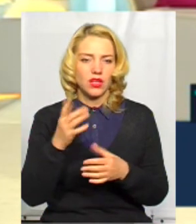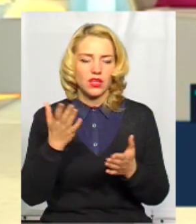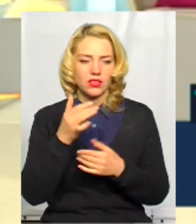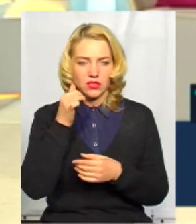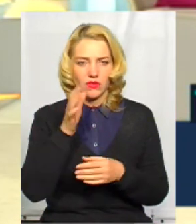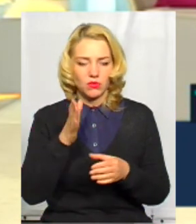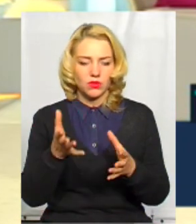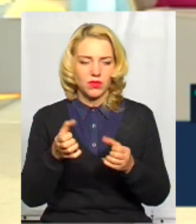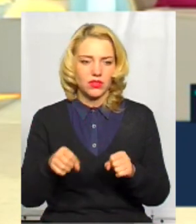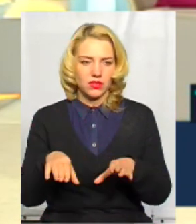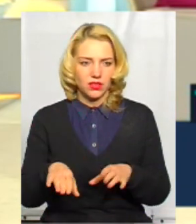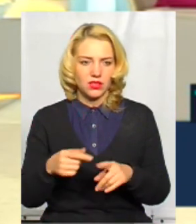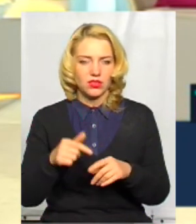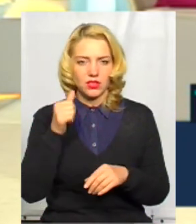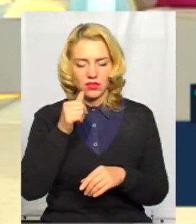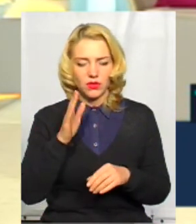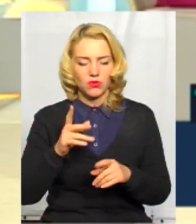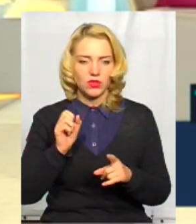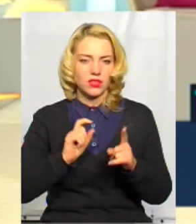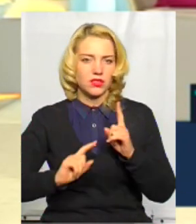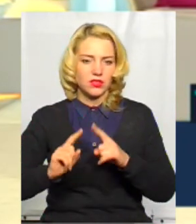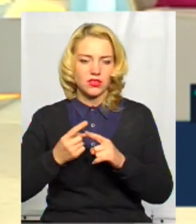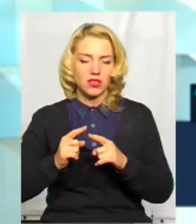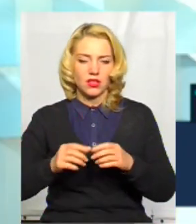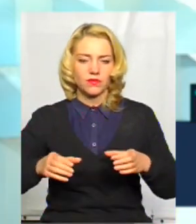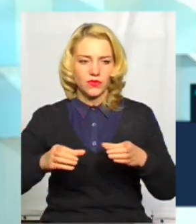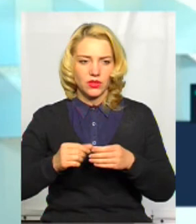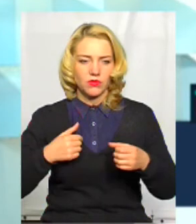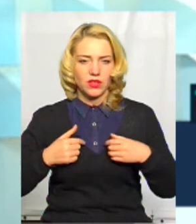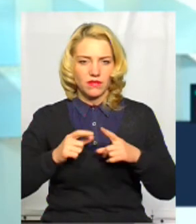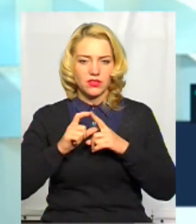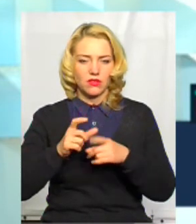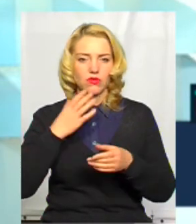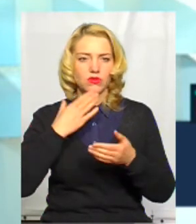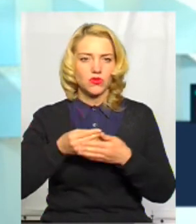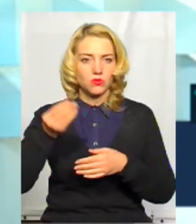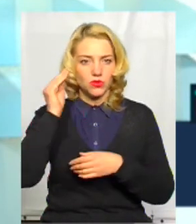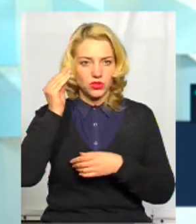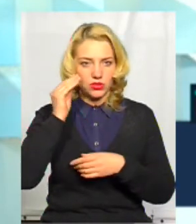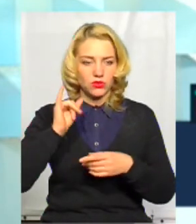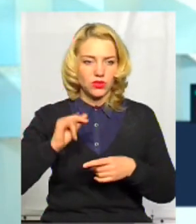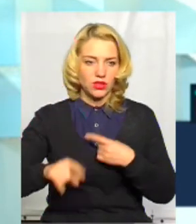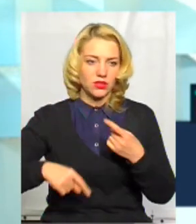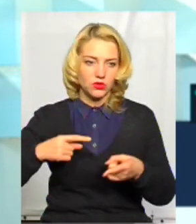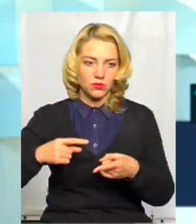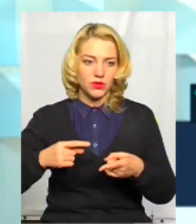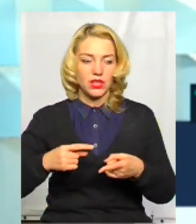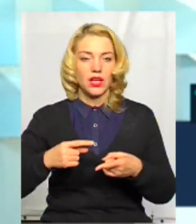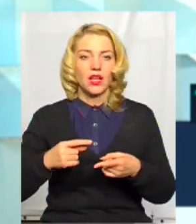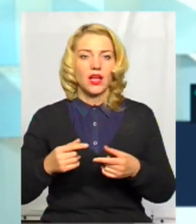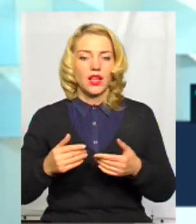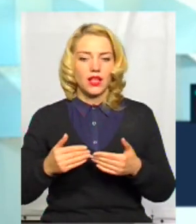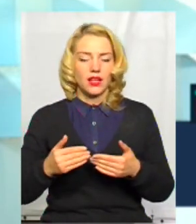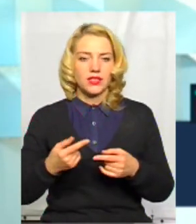завтра буде рішення прийняти? Звичайно, я буду завтра на засіданні цієї групи. Я висловлю свою позицію. І наступний етап – це